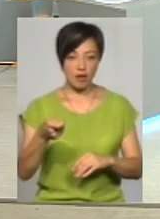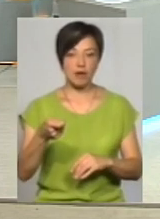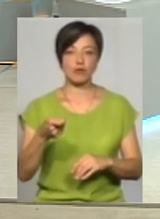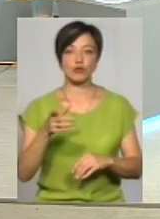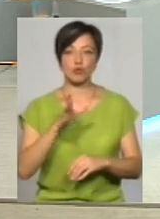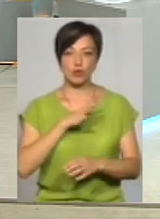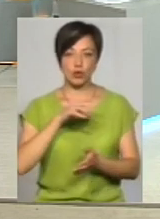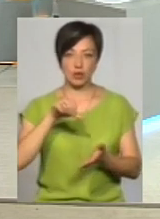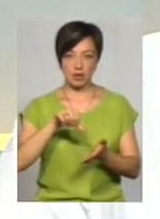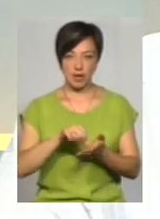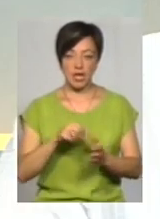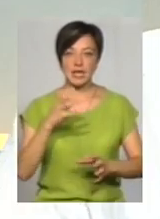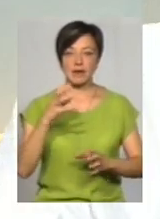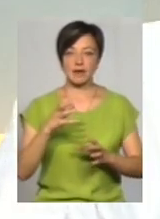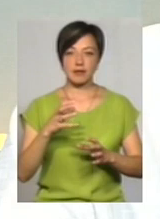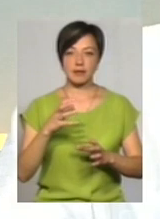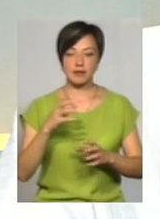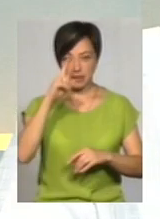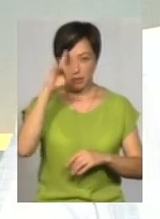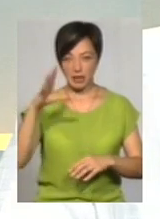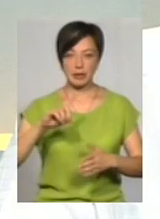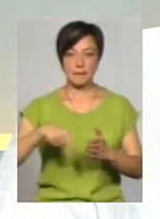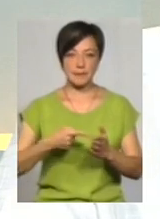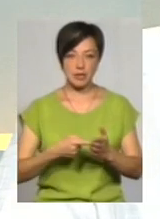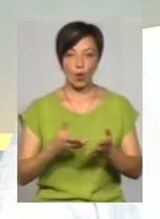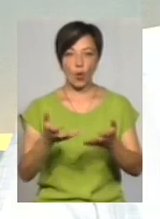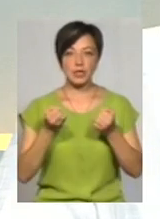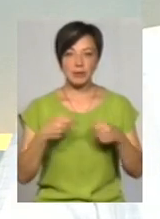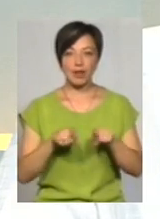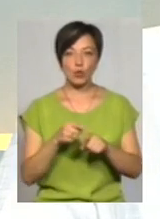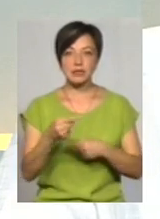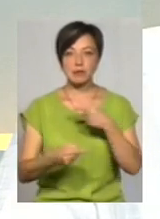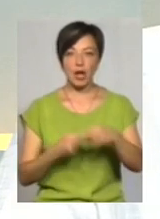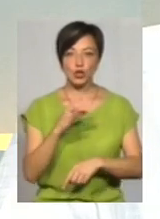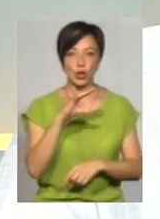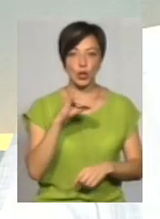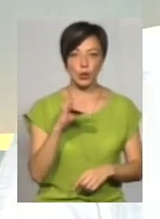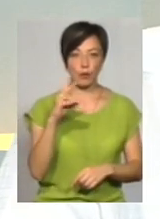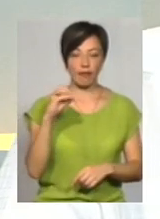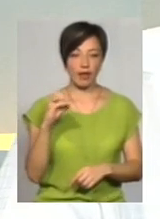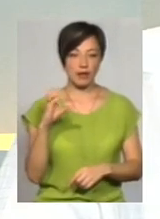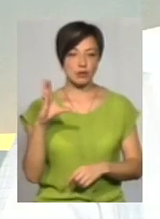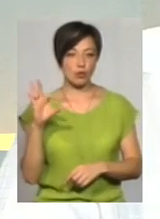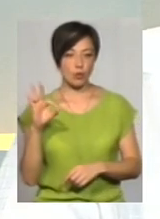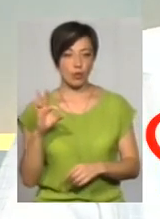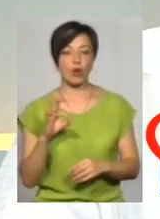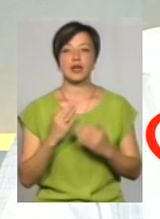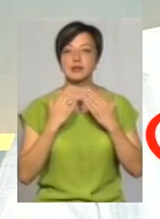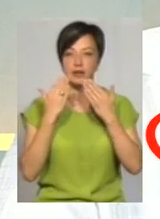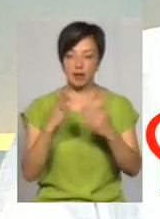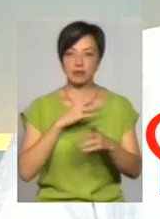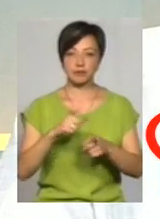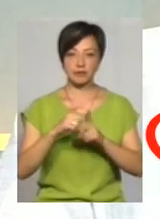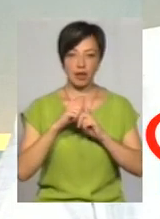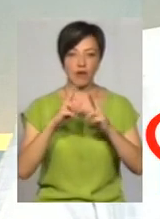таким знаменитим містом і щоб отримати таку спадщину ЮНЕСКО, зверталися, отримували відповідь про те,